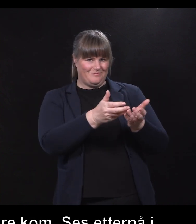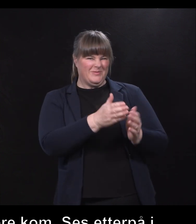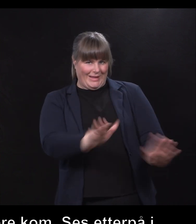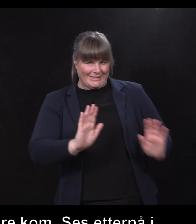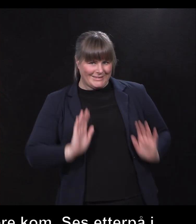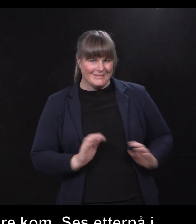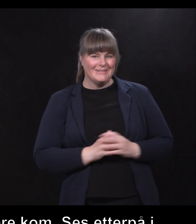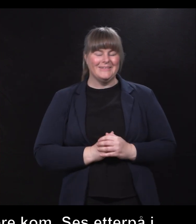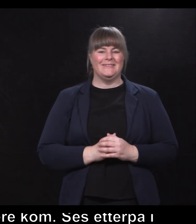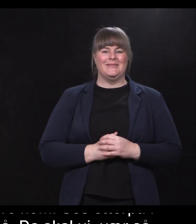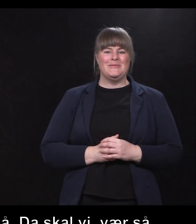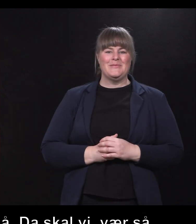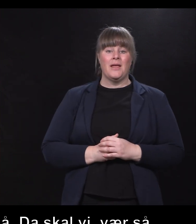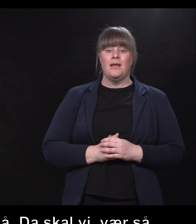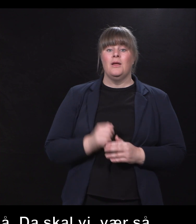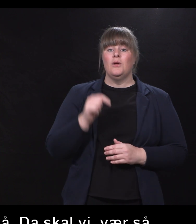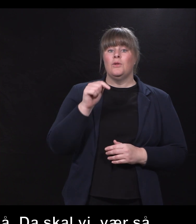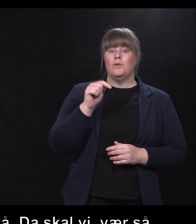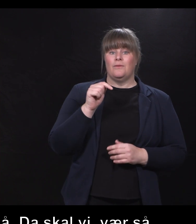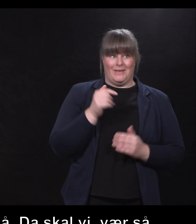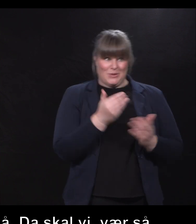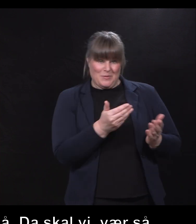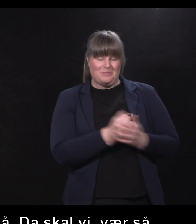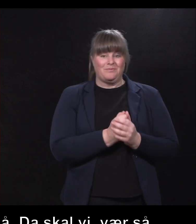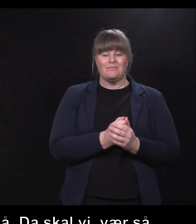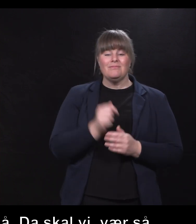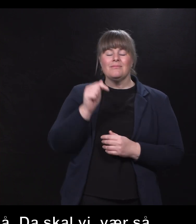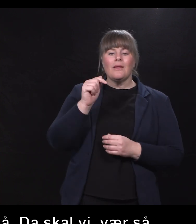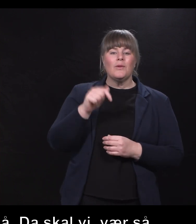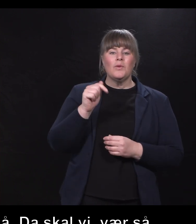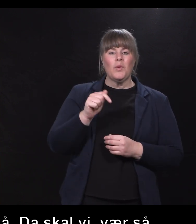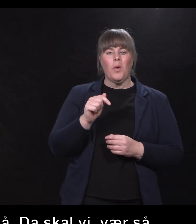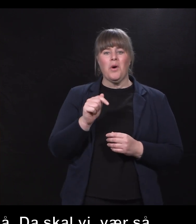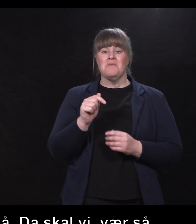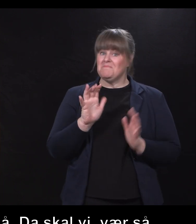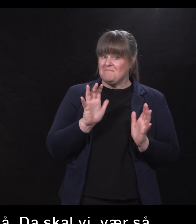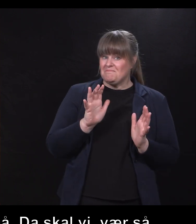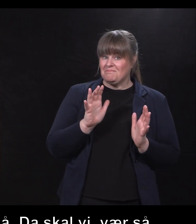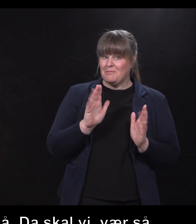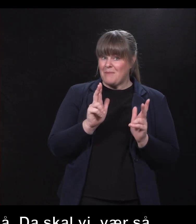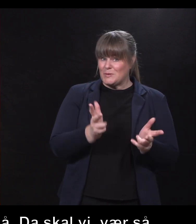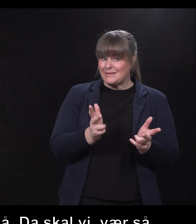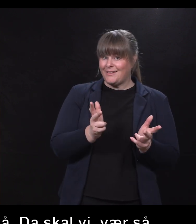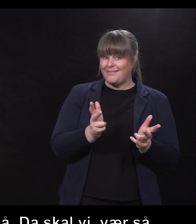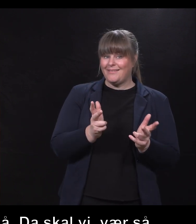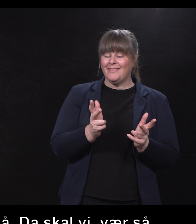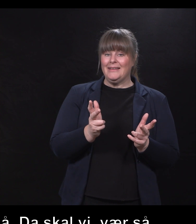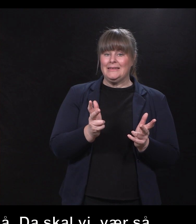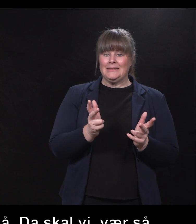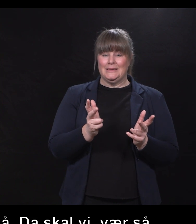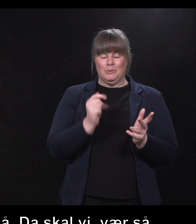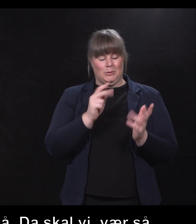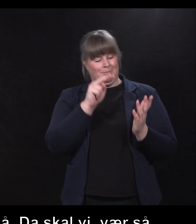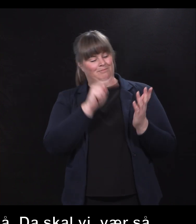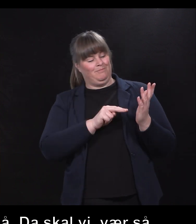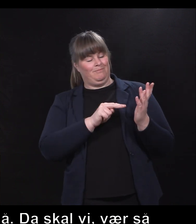god, da skal vi ha en aldri så liten pause her. Vi bare ser på kjøretalen her, for vi skal ha